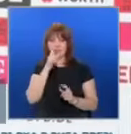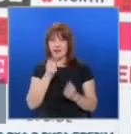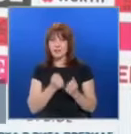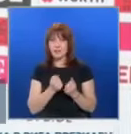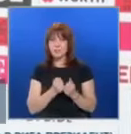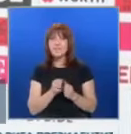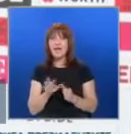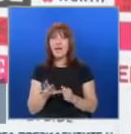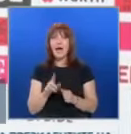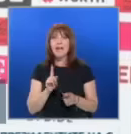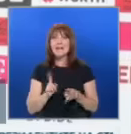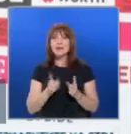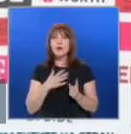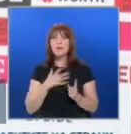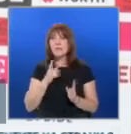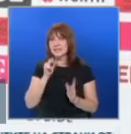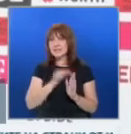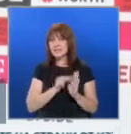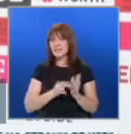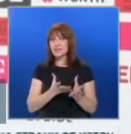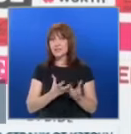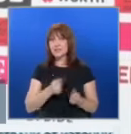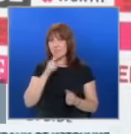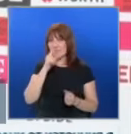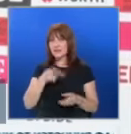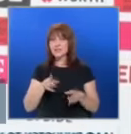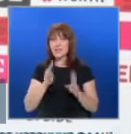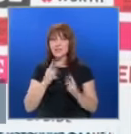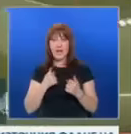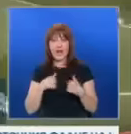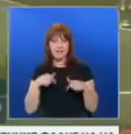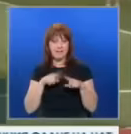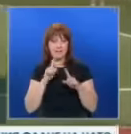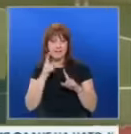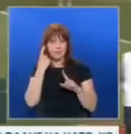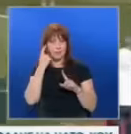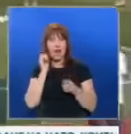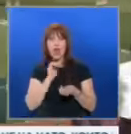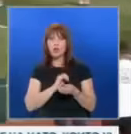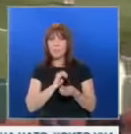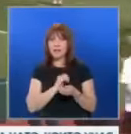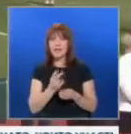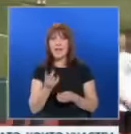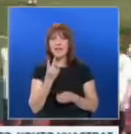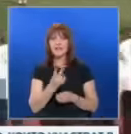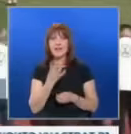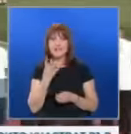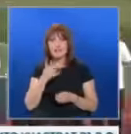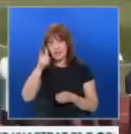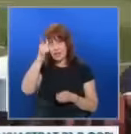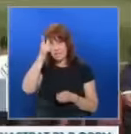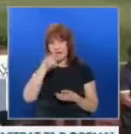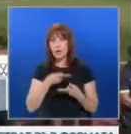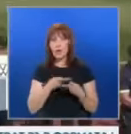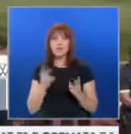Селекционерът има задачата да взима важните решения, а ние трябва да се съобразяваме с тях. Домакинът на Евро 2024 Германия